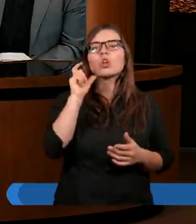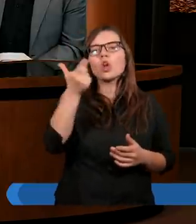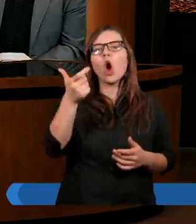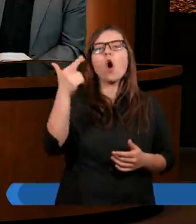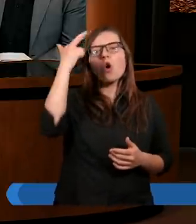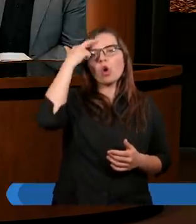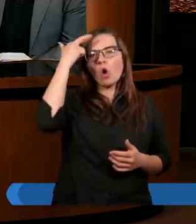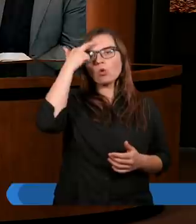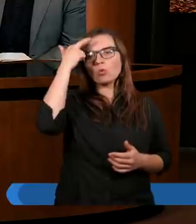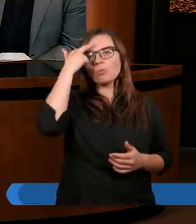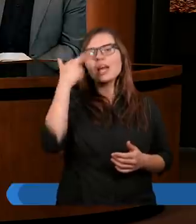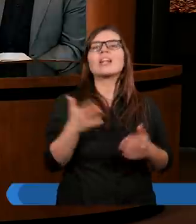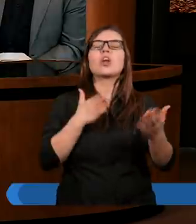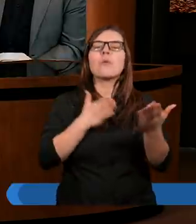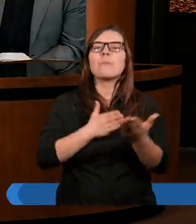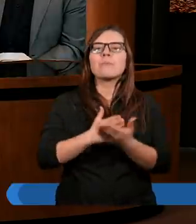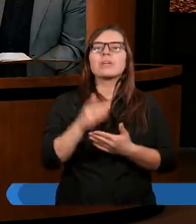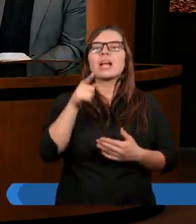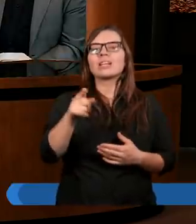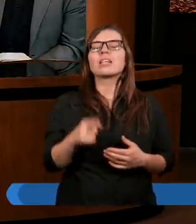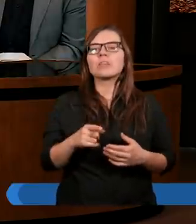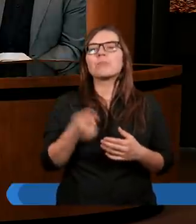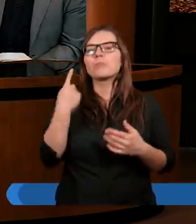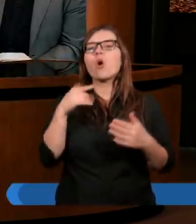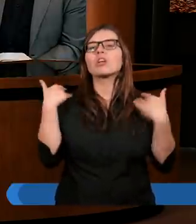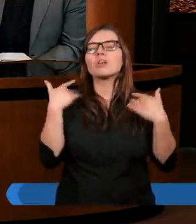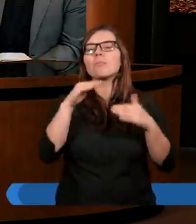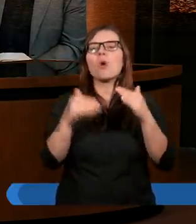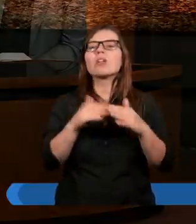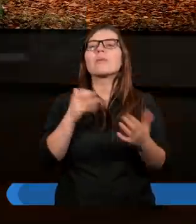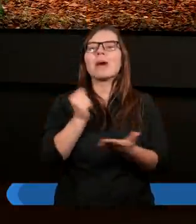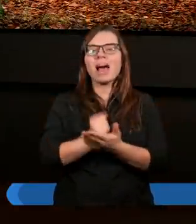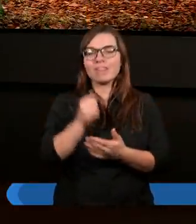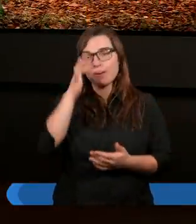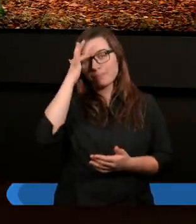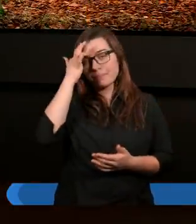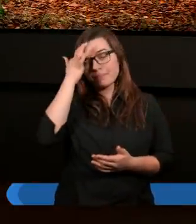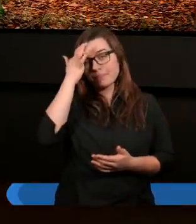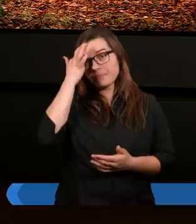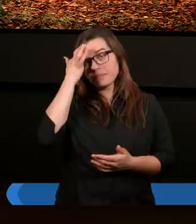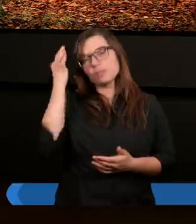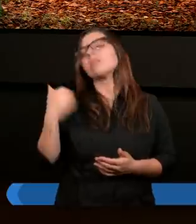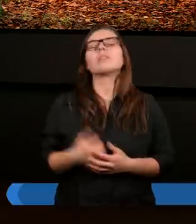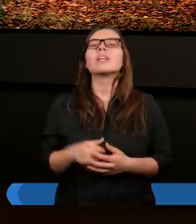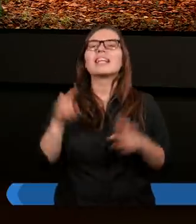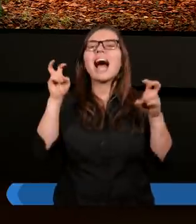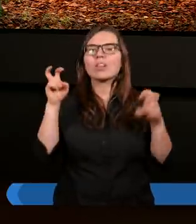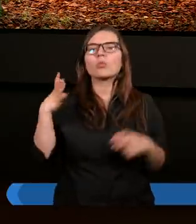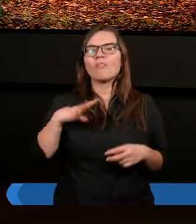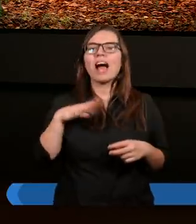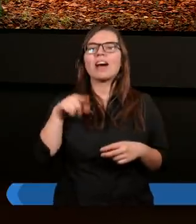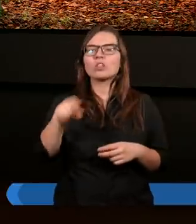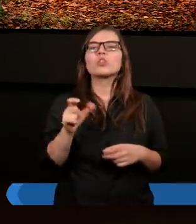rozumiecie przez zwrot być pod prawem? Myślę, że warto to wyartykułować teraz.